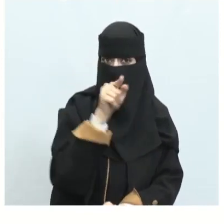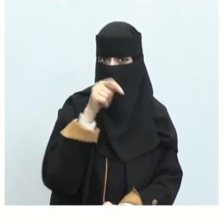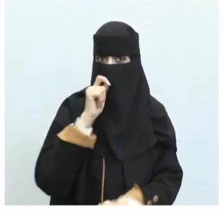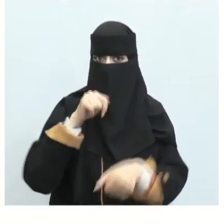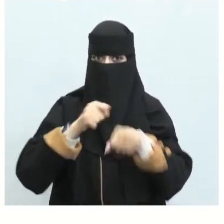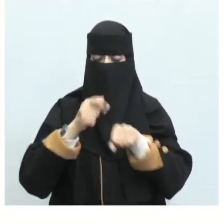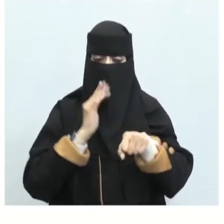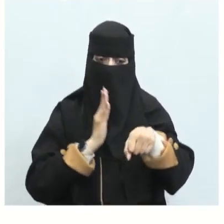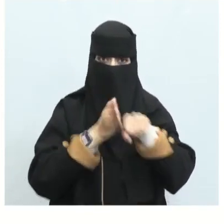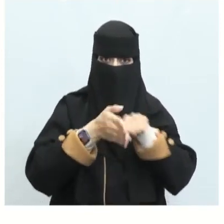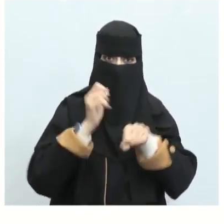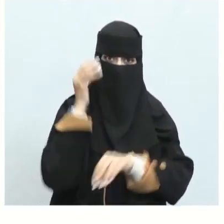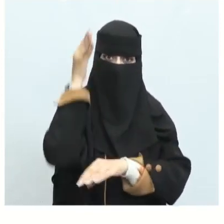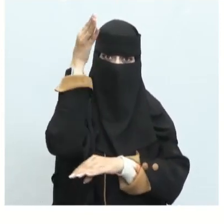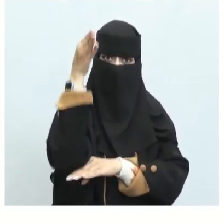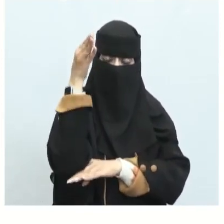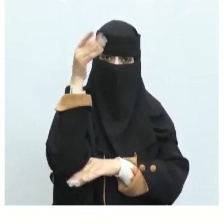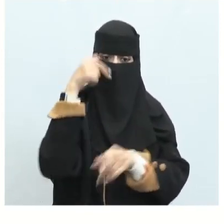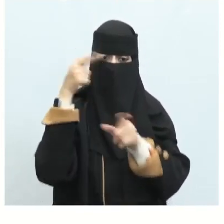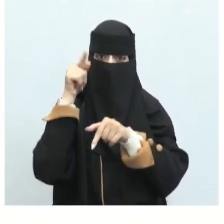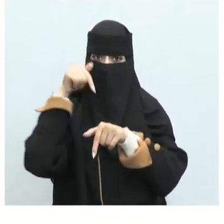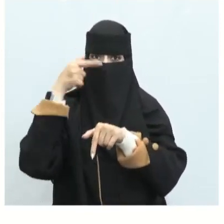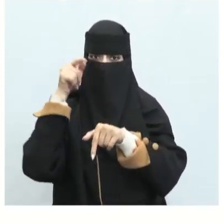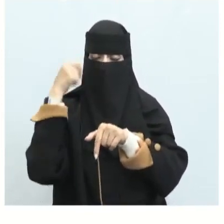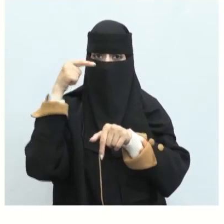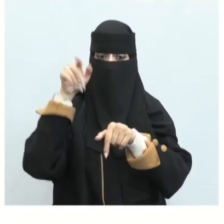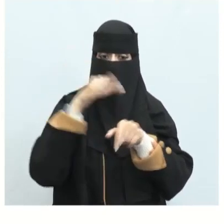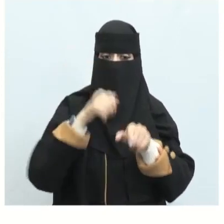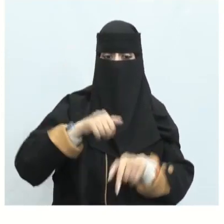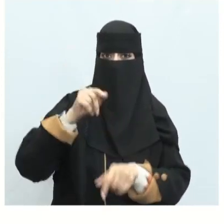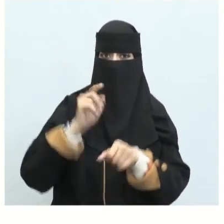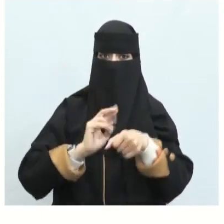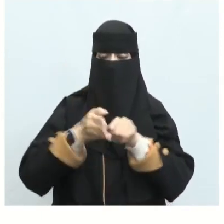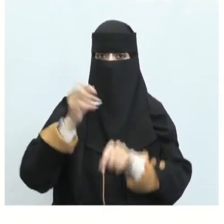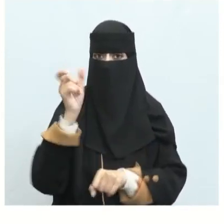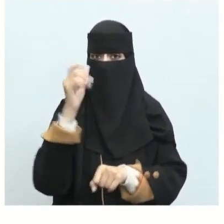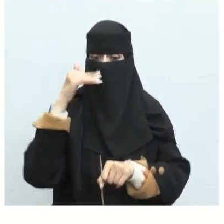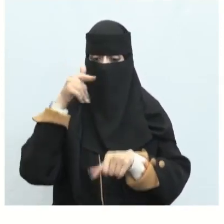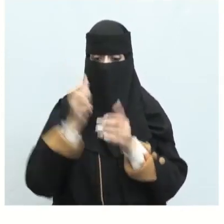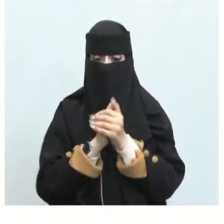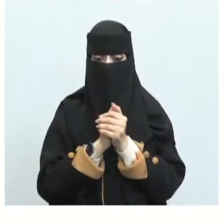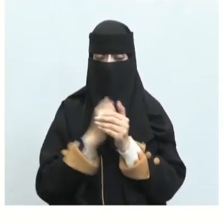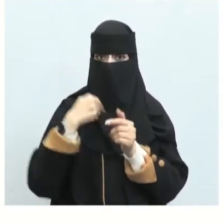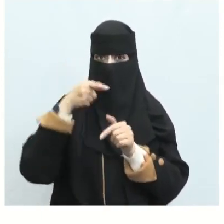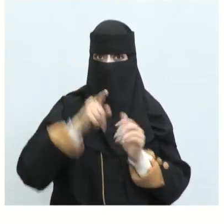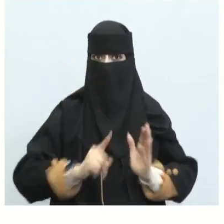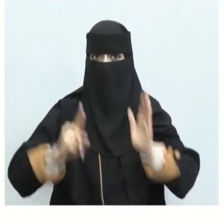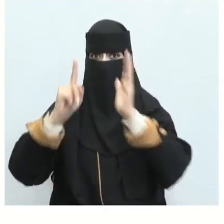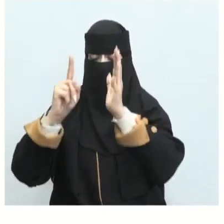عقر النوق والنحر هنا نحر الأبل هي تقول وإن صخرا لمقدام إذا ركبه يتقدم